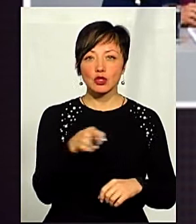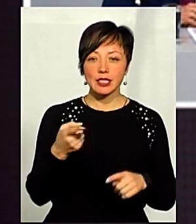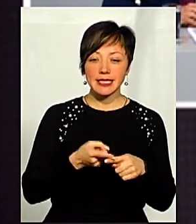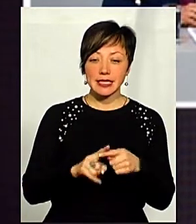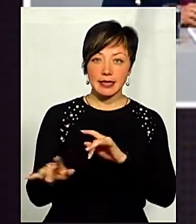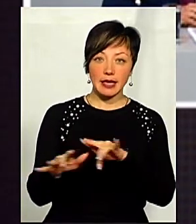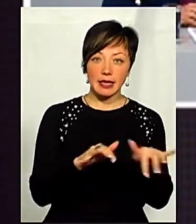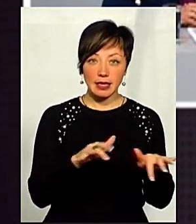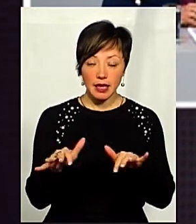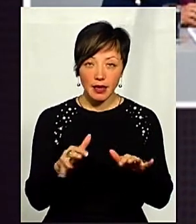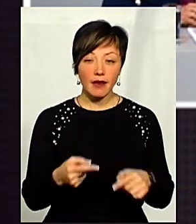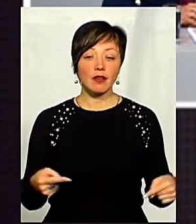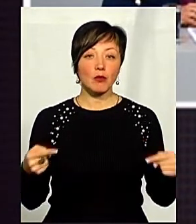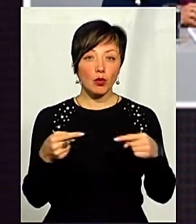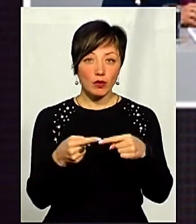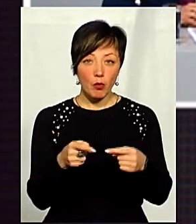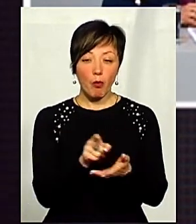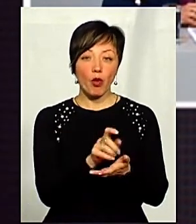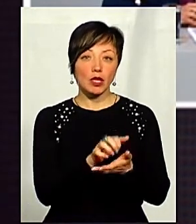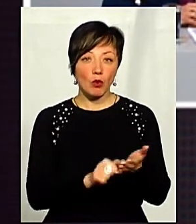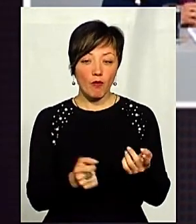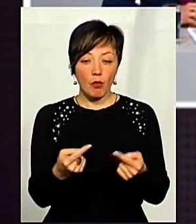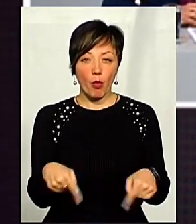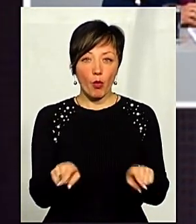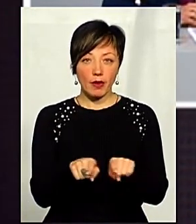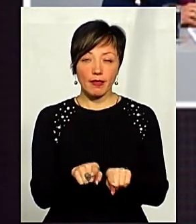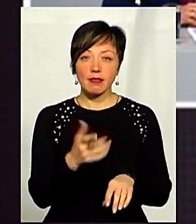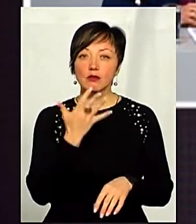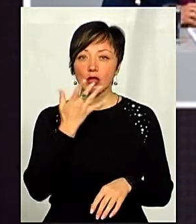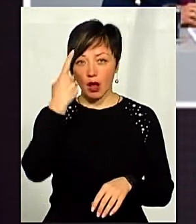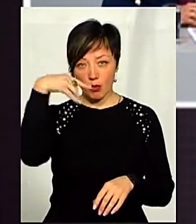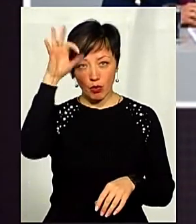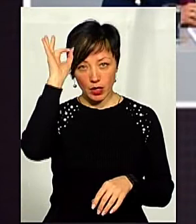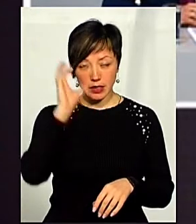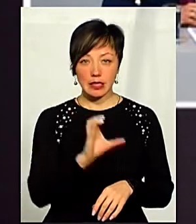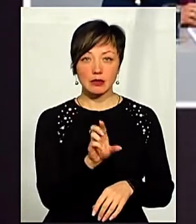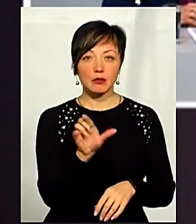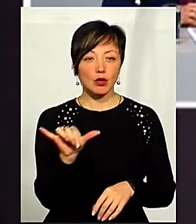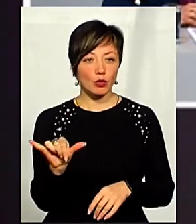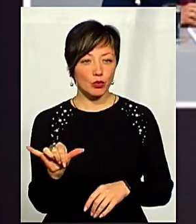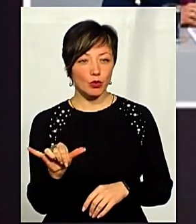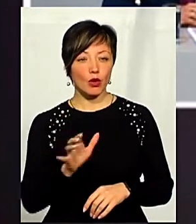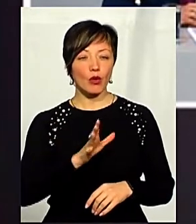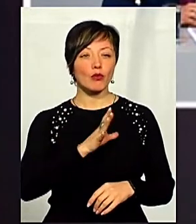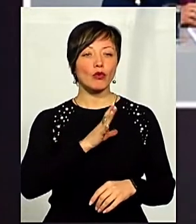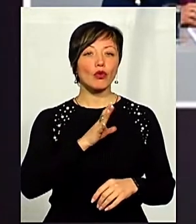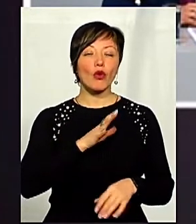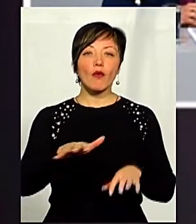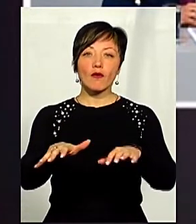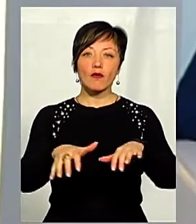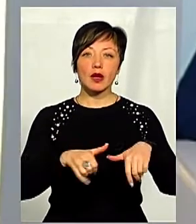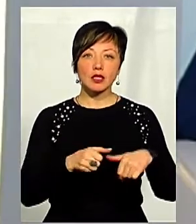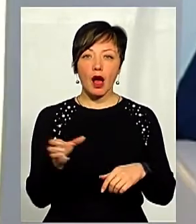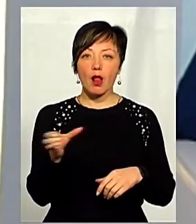дій відповідної податковими органами, органами національної поліції, Служби безпеки України було вилучено